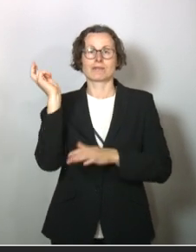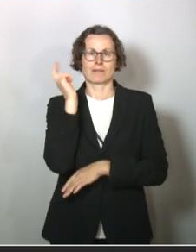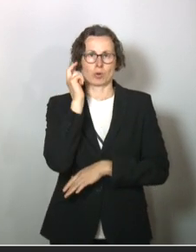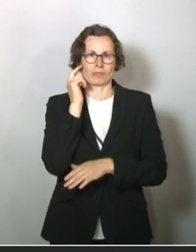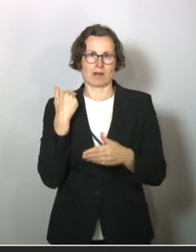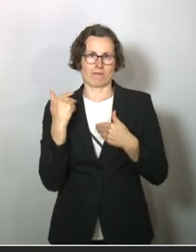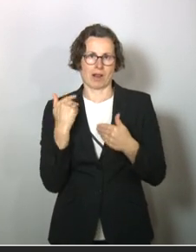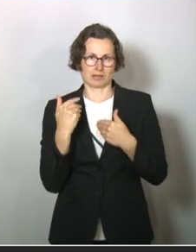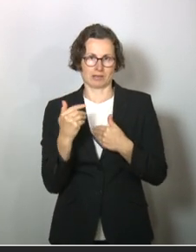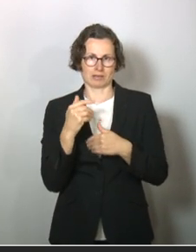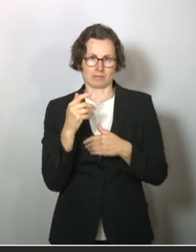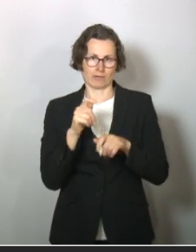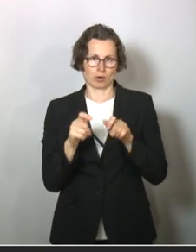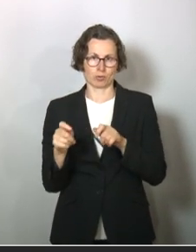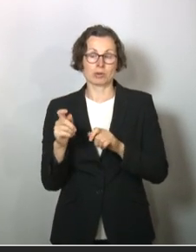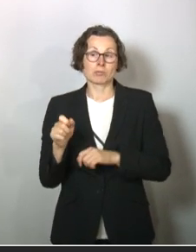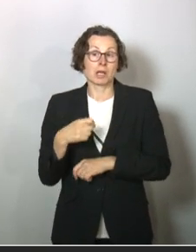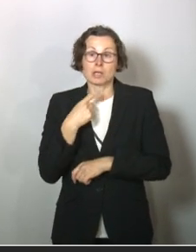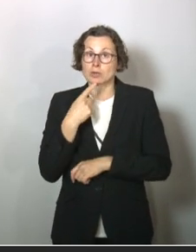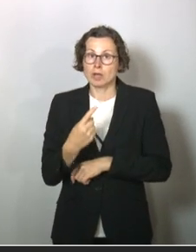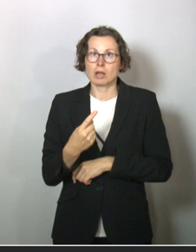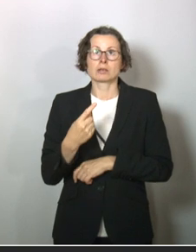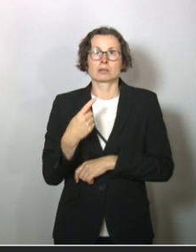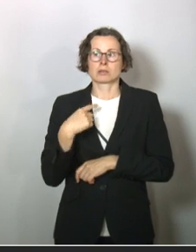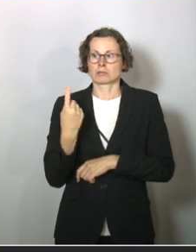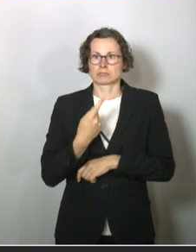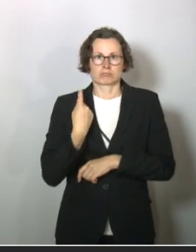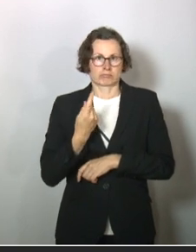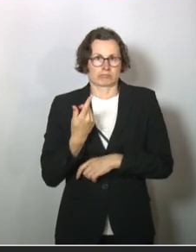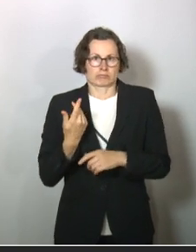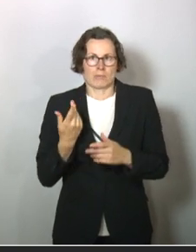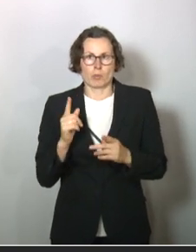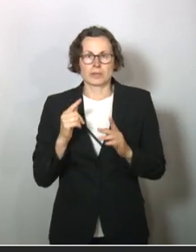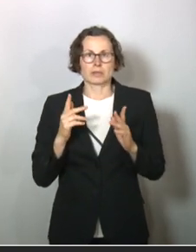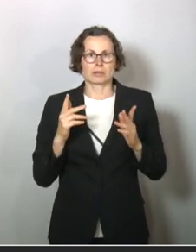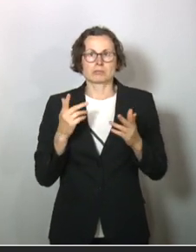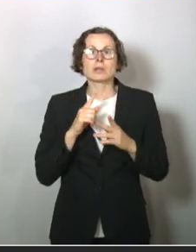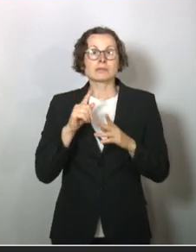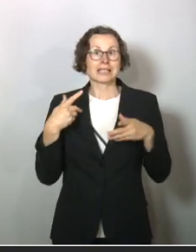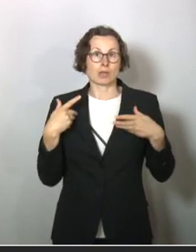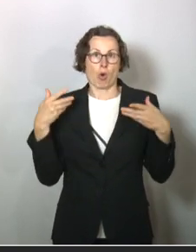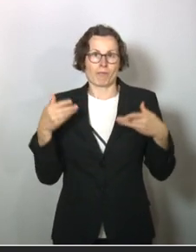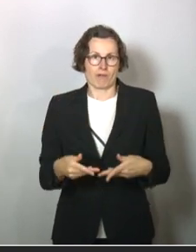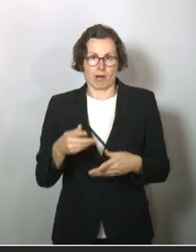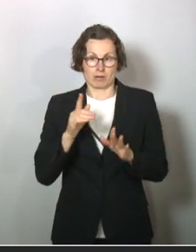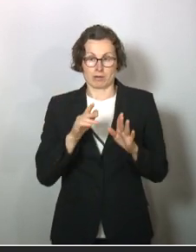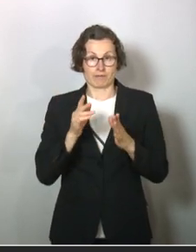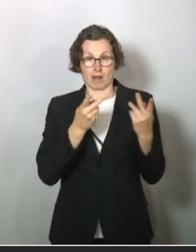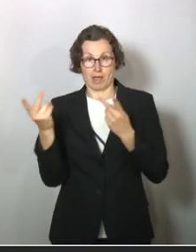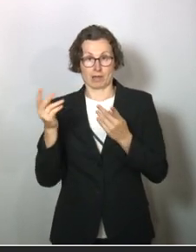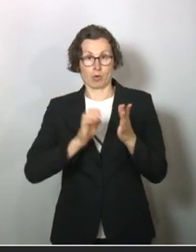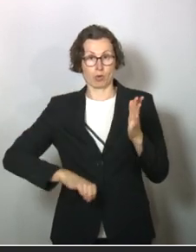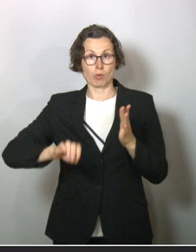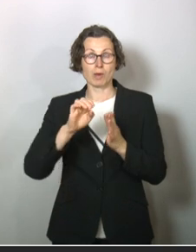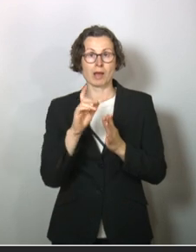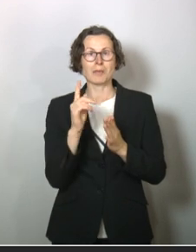Bevölkerung. Man könnte es so sagen, wir waren ja auch Ischke-Opfer in Deutschland, in ganz Europa. Und das